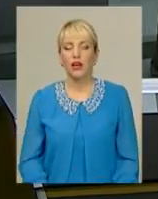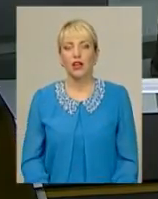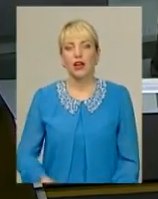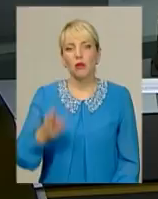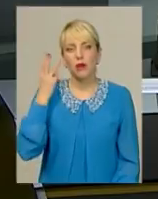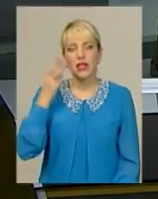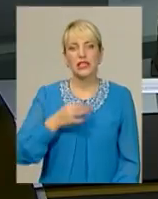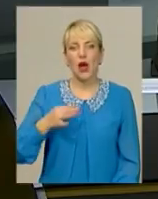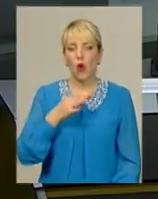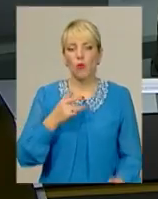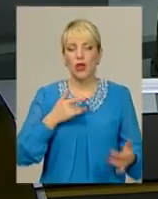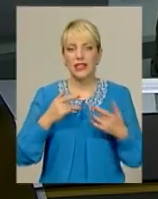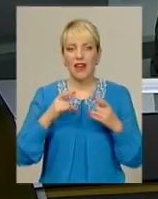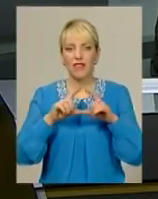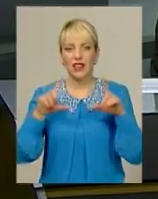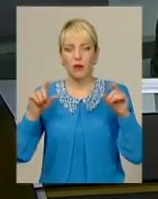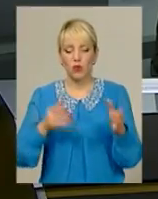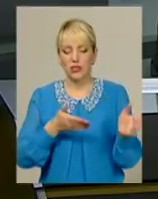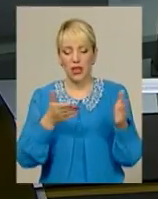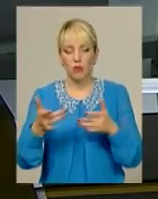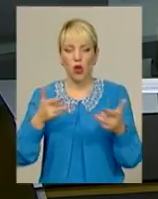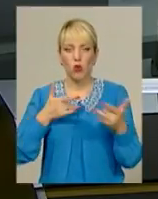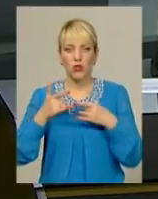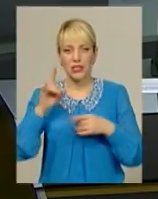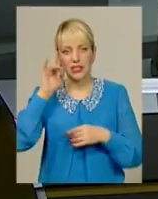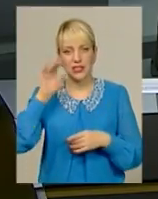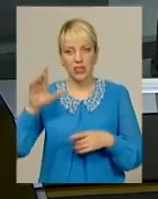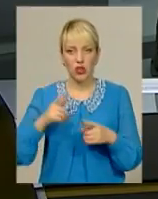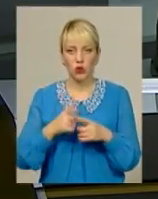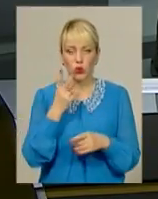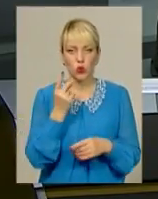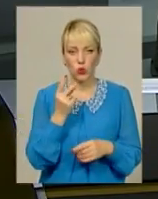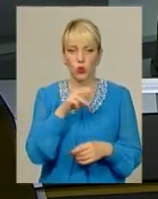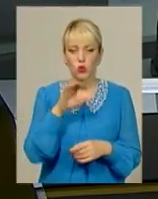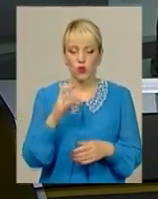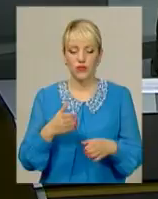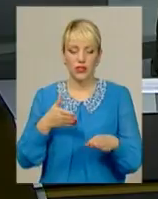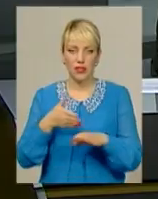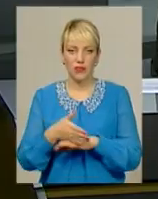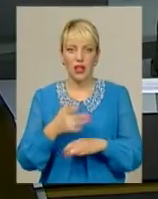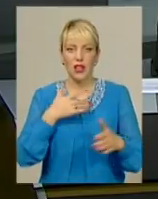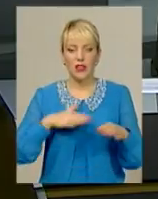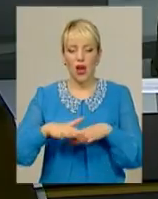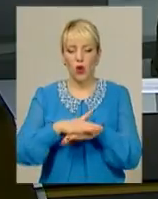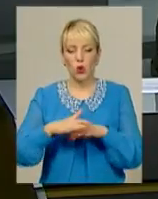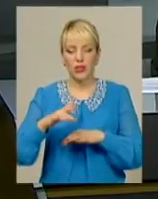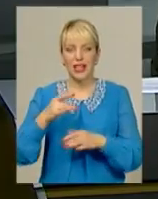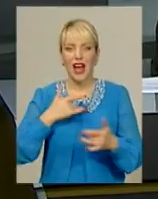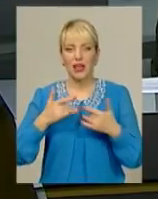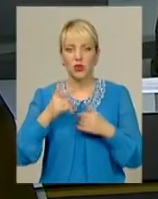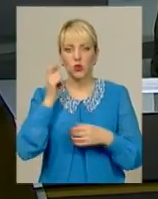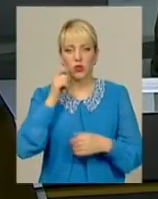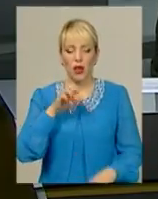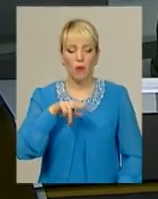Хмельницька обласна філармонія запрошує на концерти зі рок. 2 жовтня до рідного міста завітає народний артист України Олександр